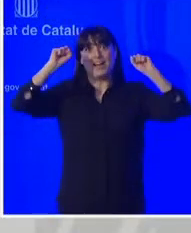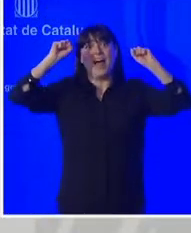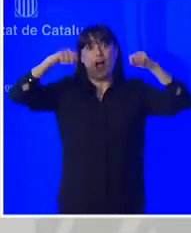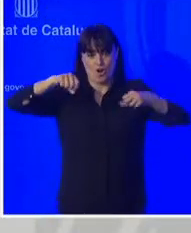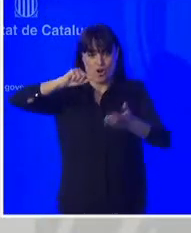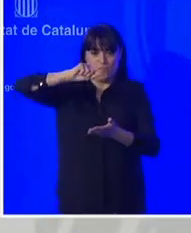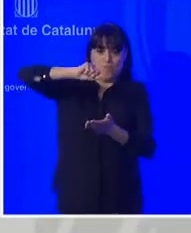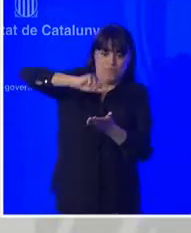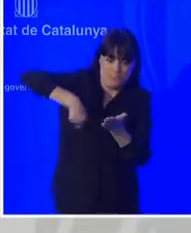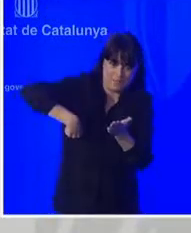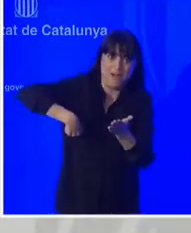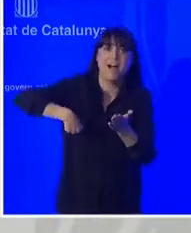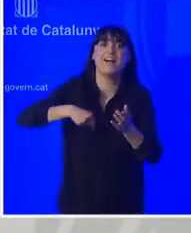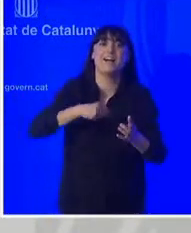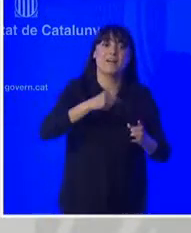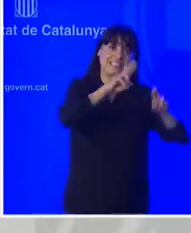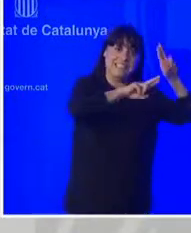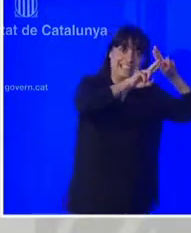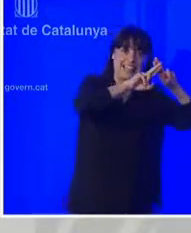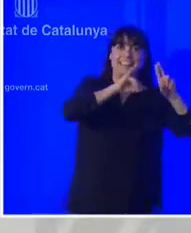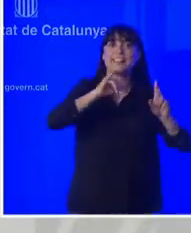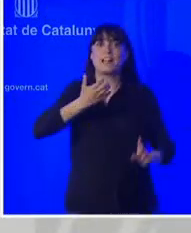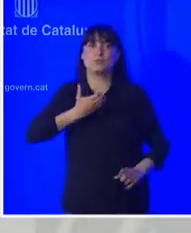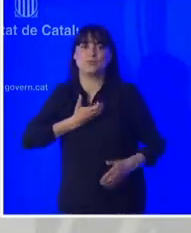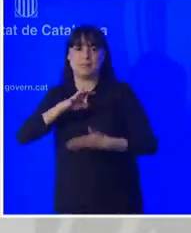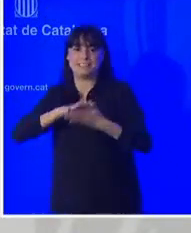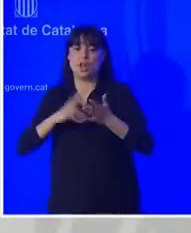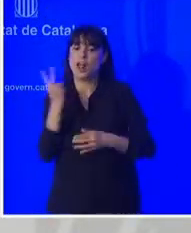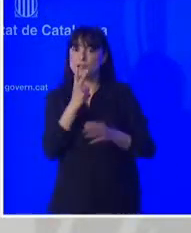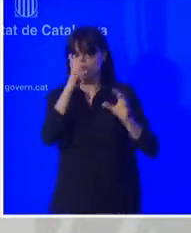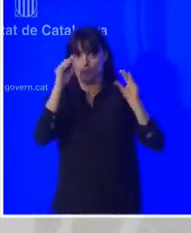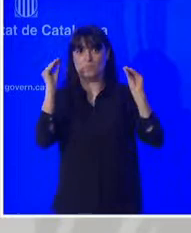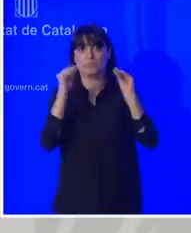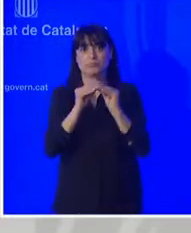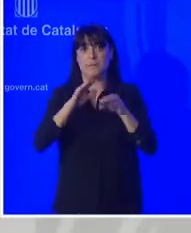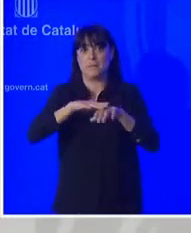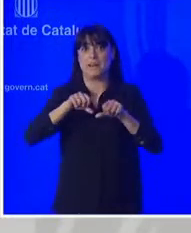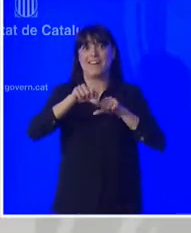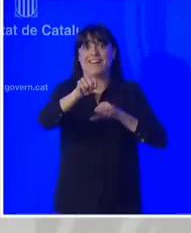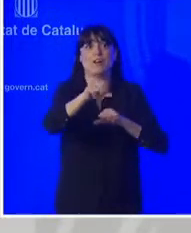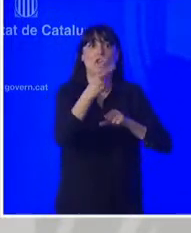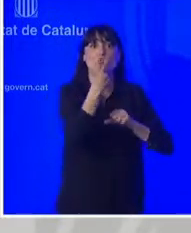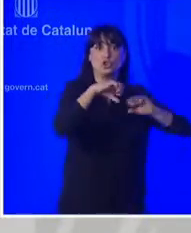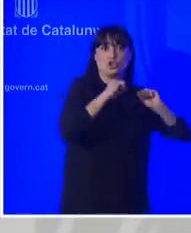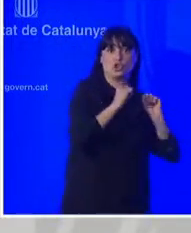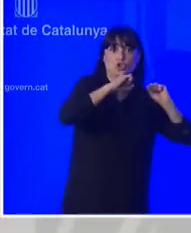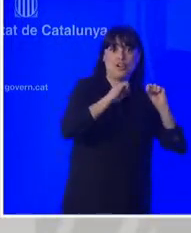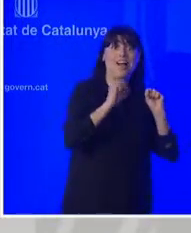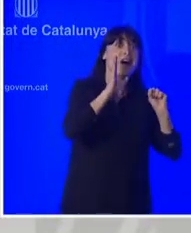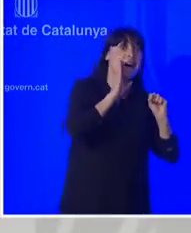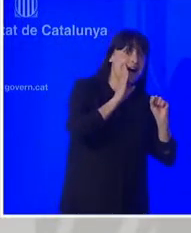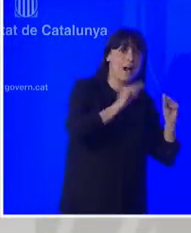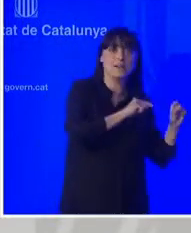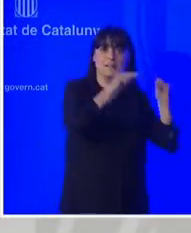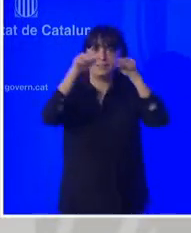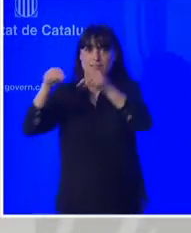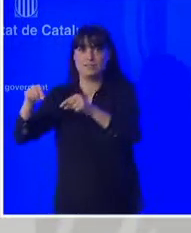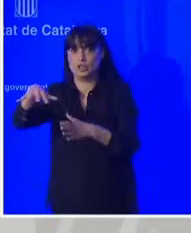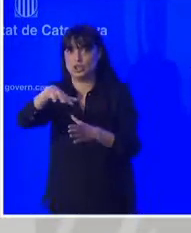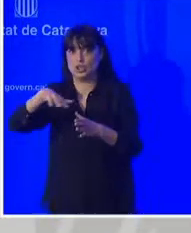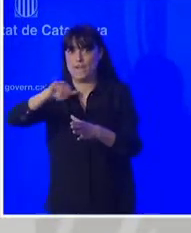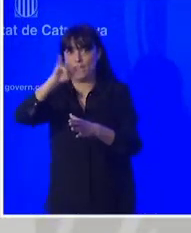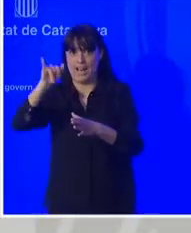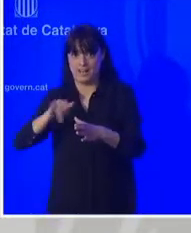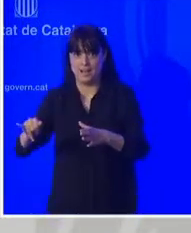i l'Ajuntament de Barcelona que ha de fer possible aquest trasllat d'aquests centres penitenciaris. Amb el conveni es